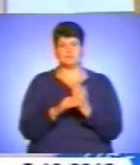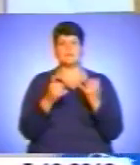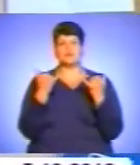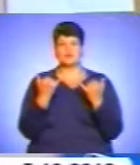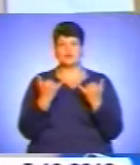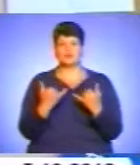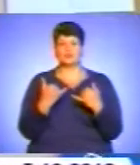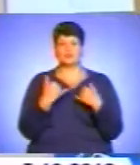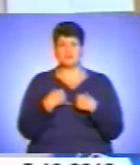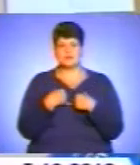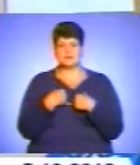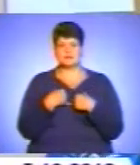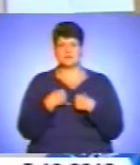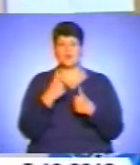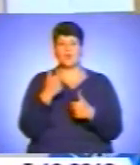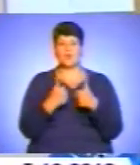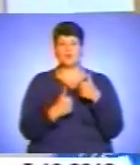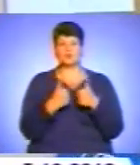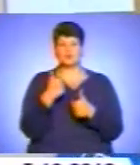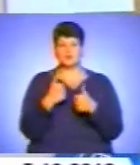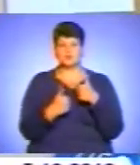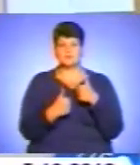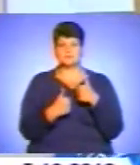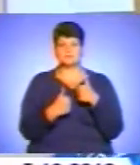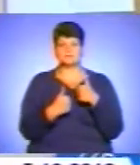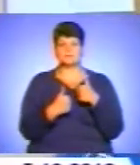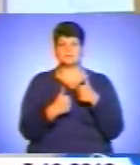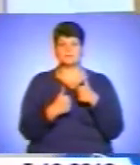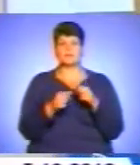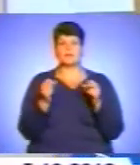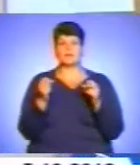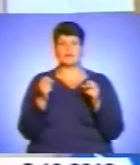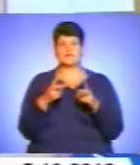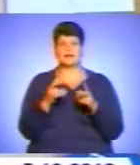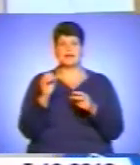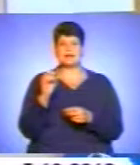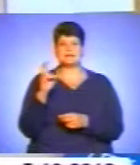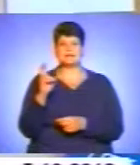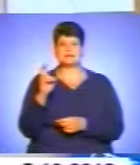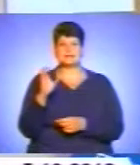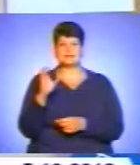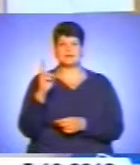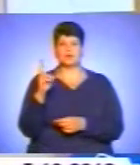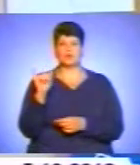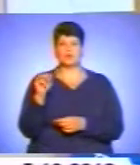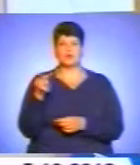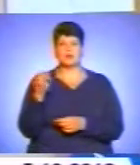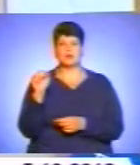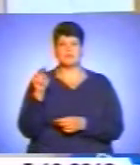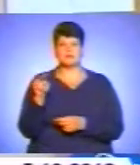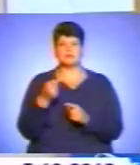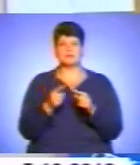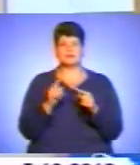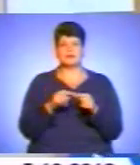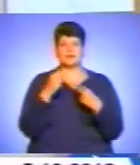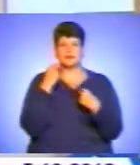конкурс професіонал «Скулаб». Це на найкращу